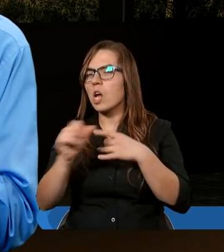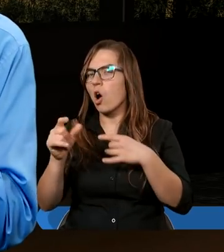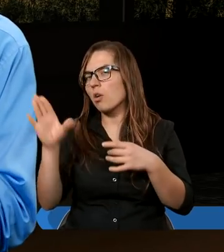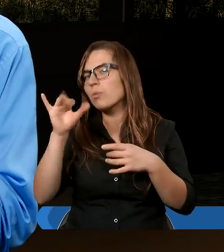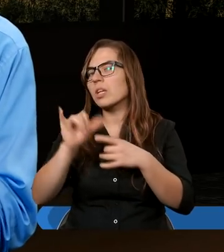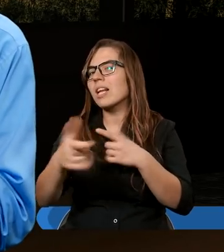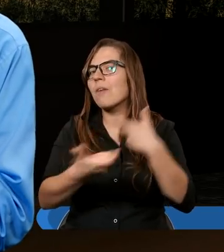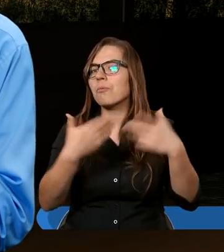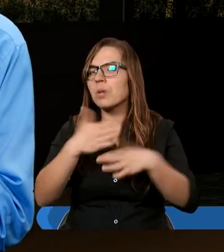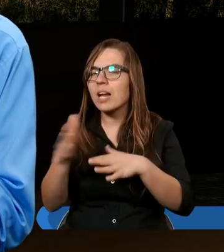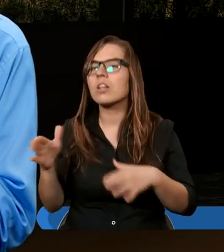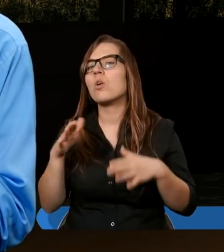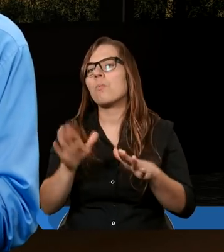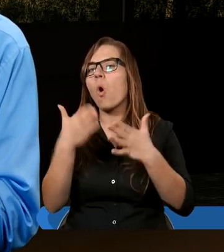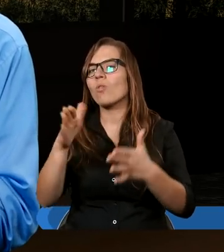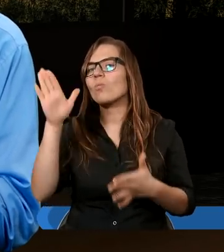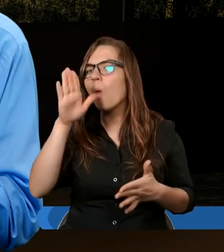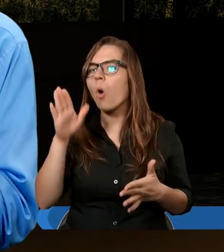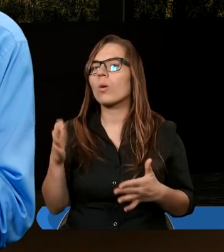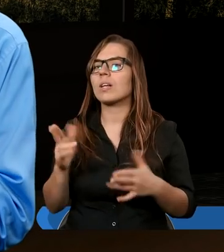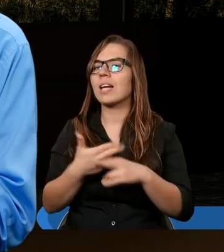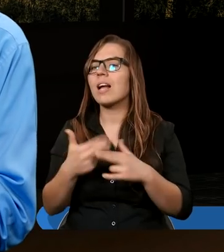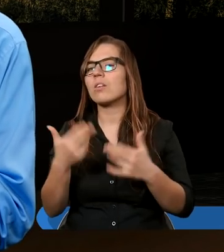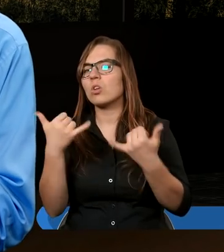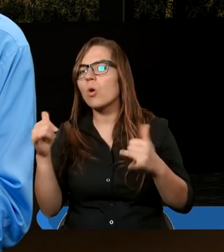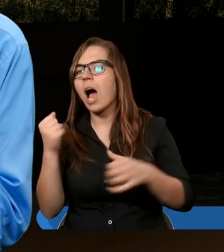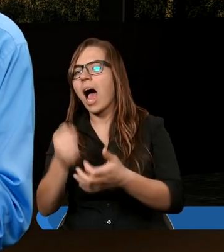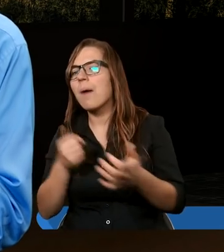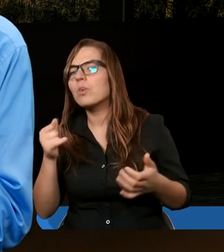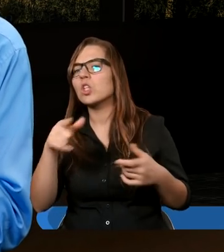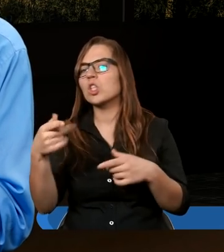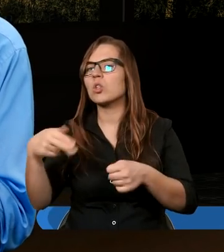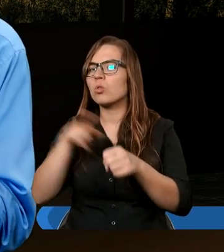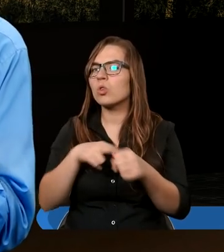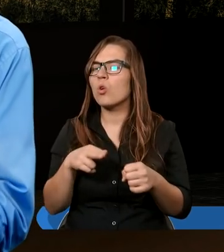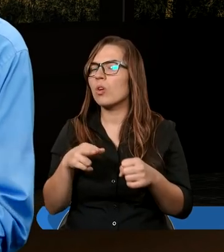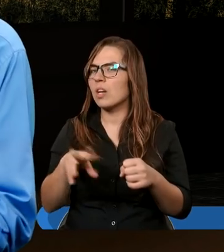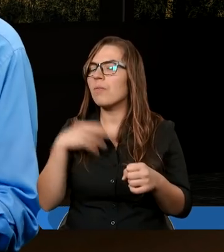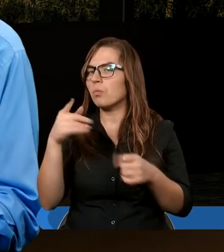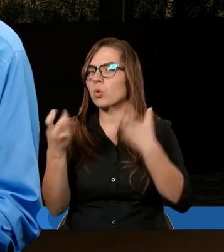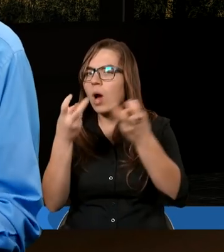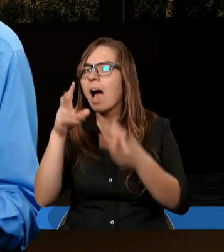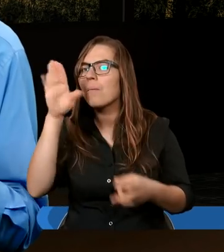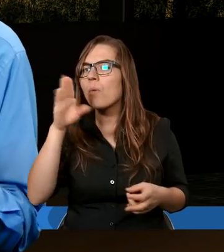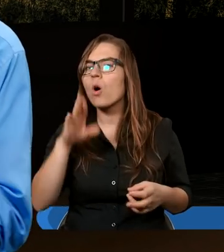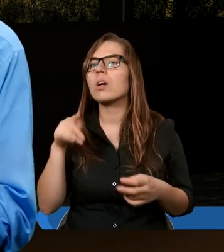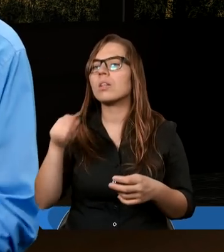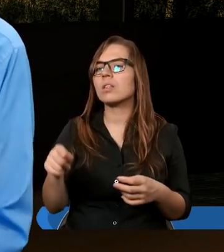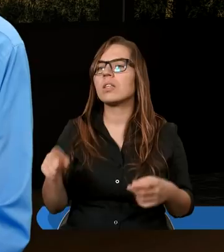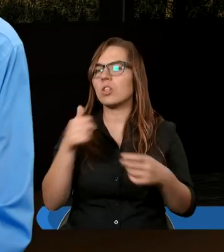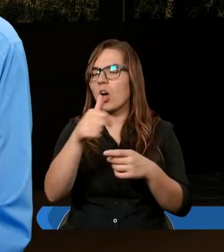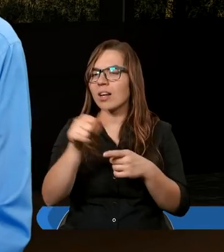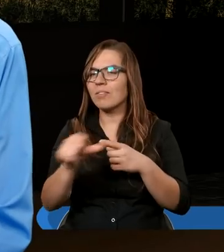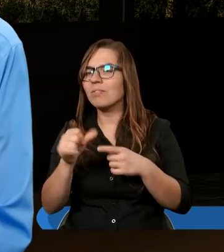Tutaj, kiedy ludzie poświęcają się Bogu, kiedy zarówno apostołowie, jak i ci, którzy przybyli na święto, oszukają Boga, to to ich